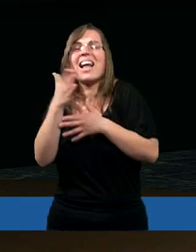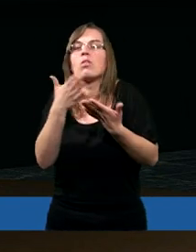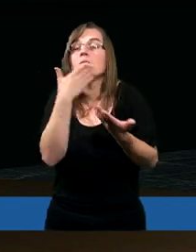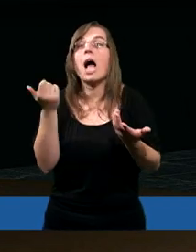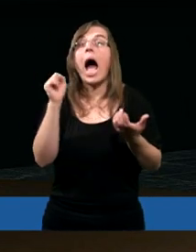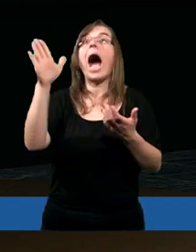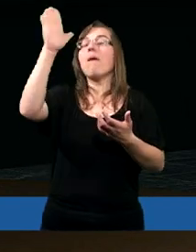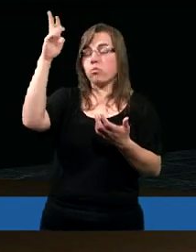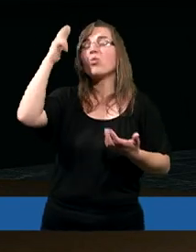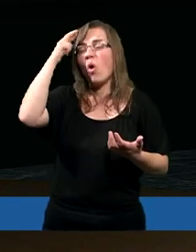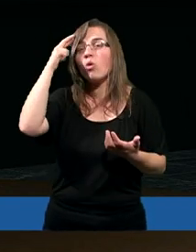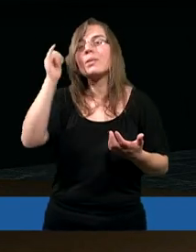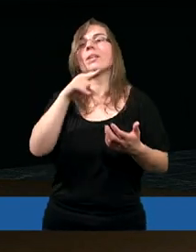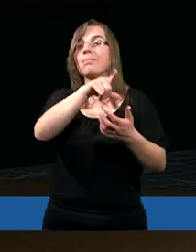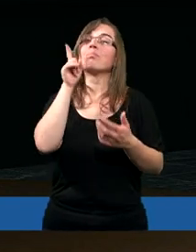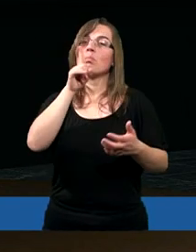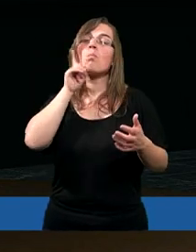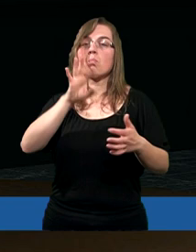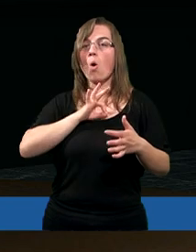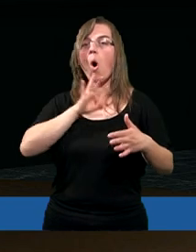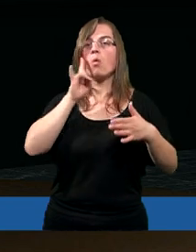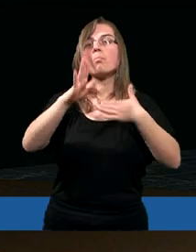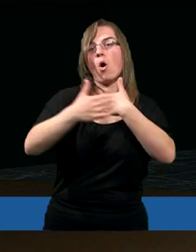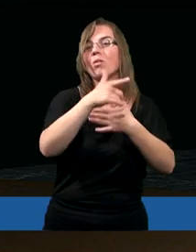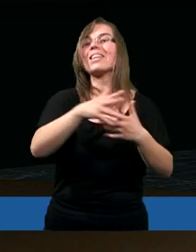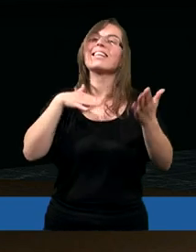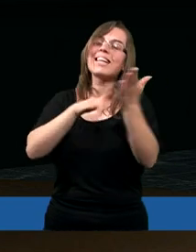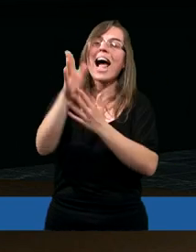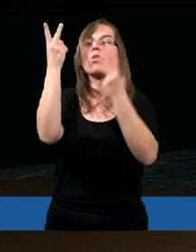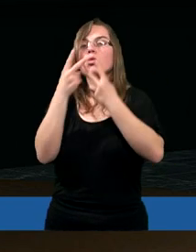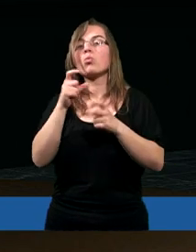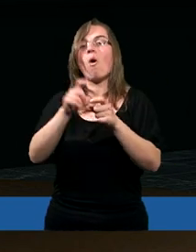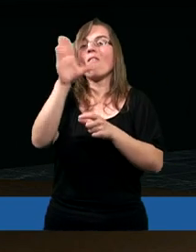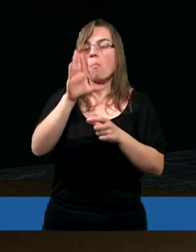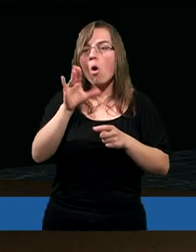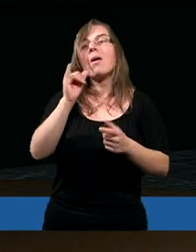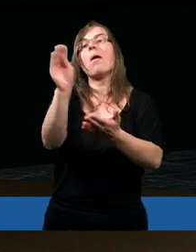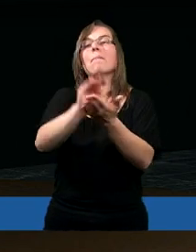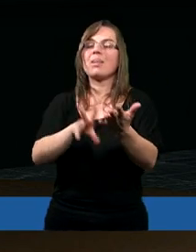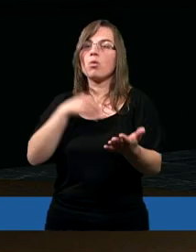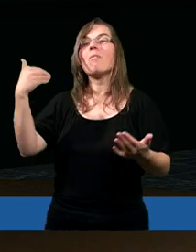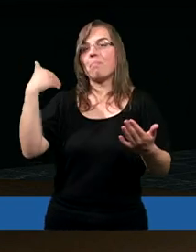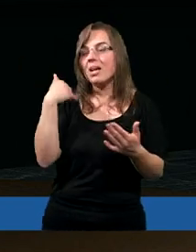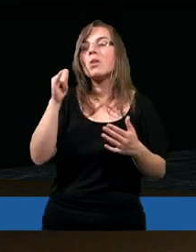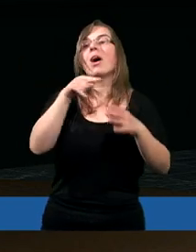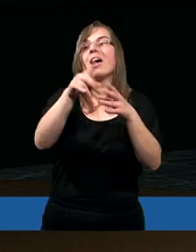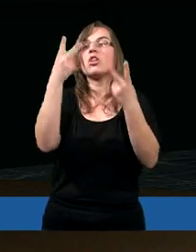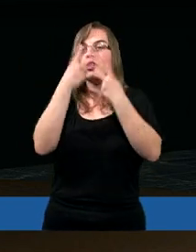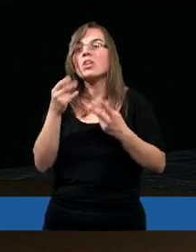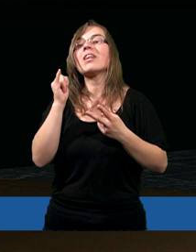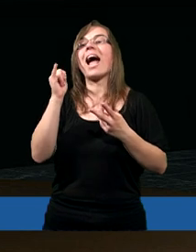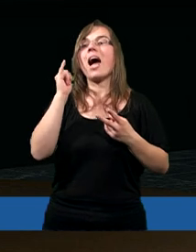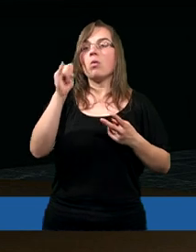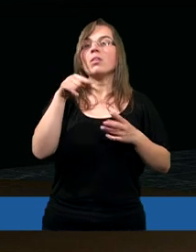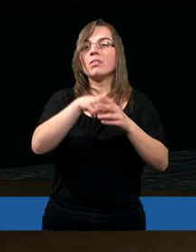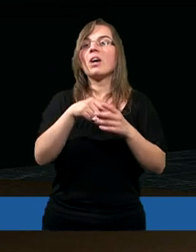prostu Bóg go zmieniał, kiedy zaczął czytać Słowo Boże, kiedy wcześniej, no Biblia była, tak gdzieś tam wiedział, że była, nawet